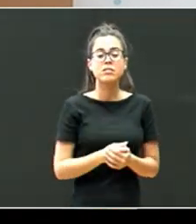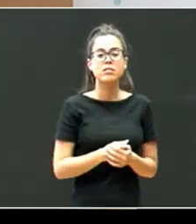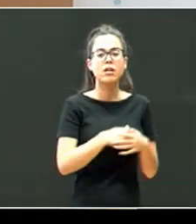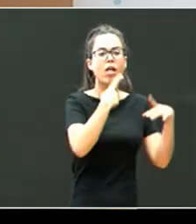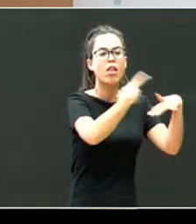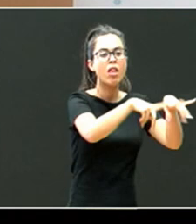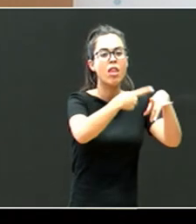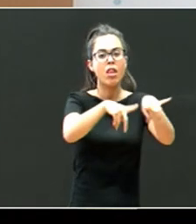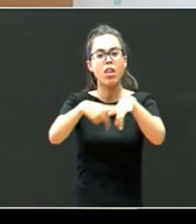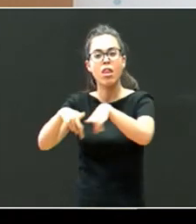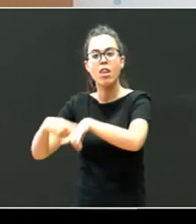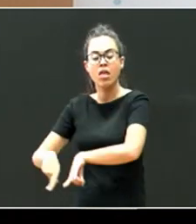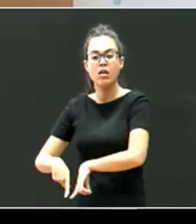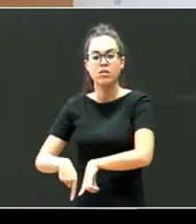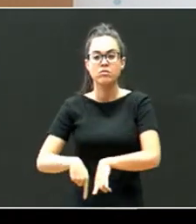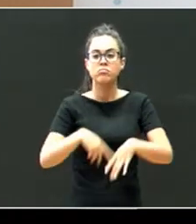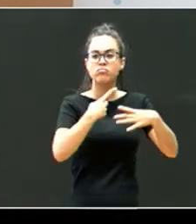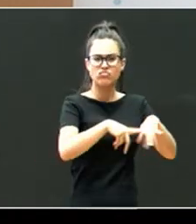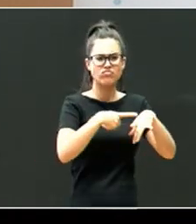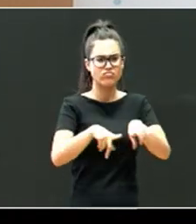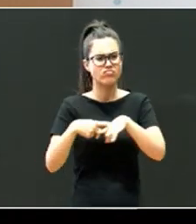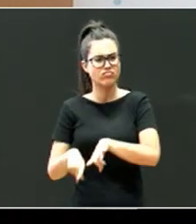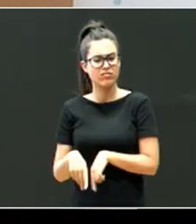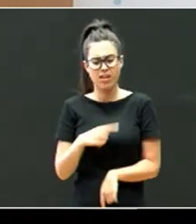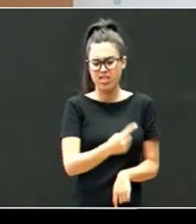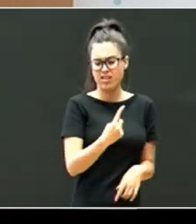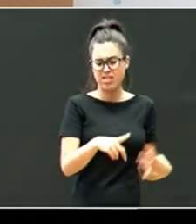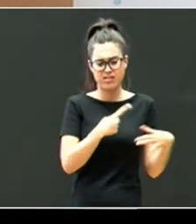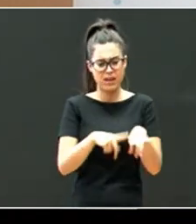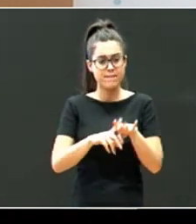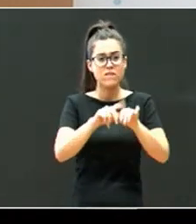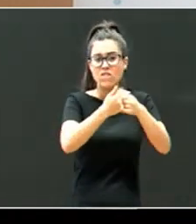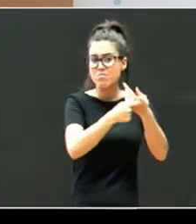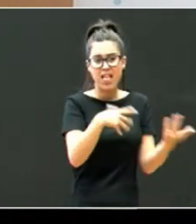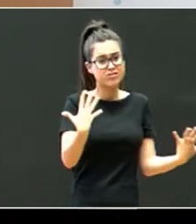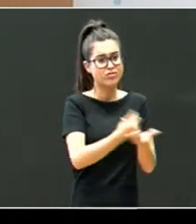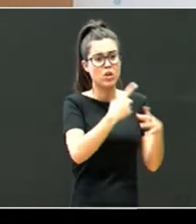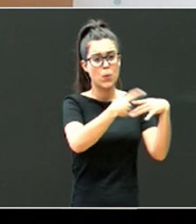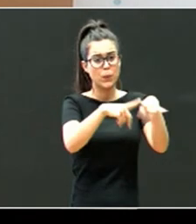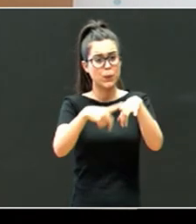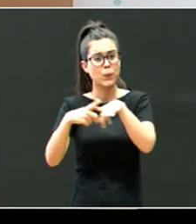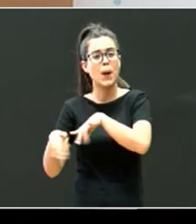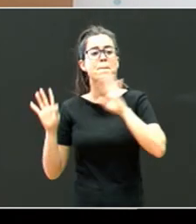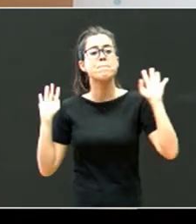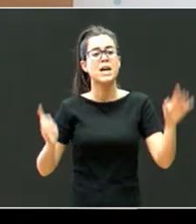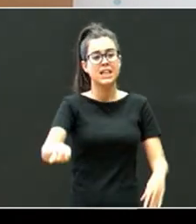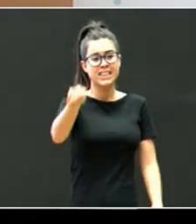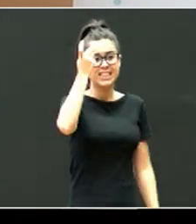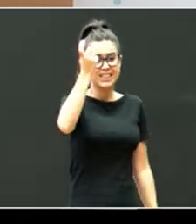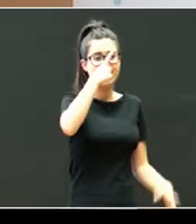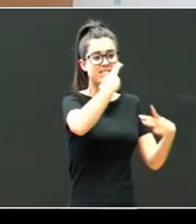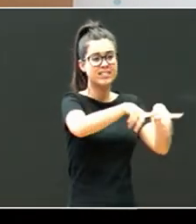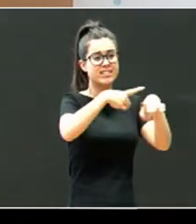ugari, ugari dago, bai, familia, artien, eta bai, ikasle, edo, aurreta,